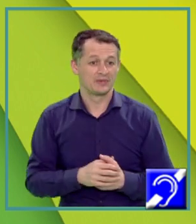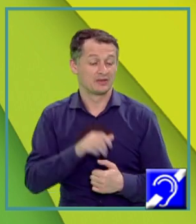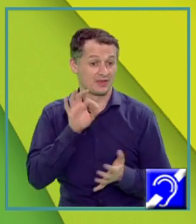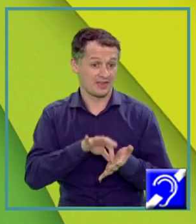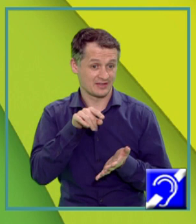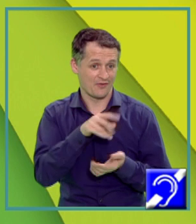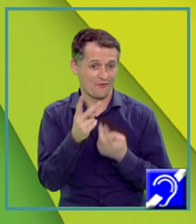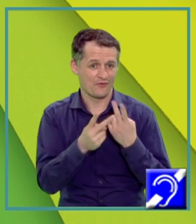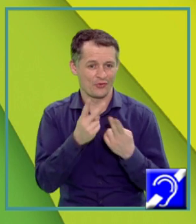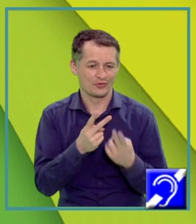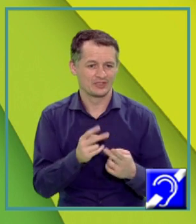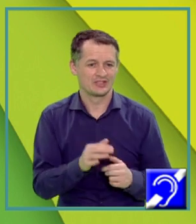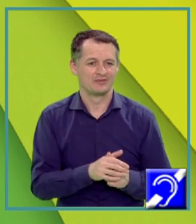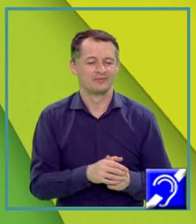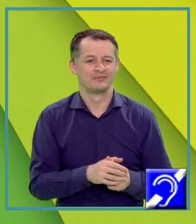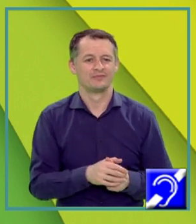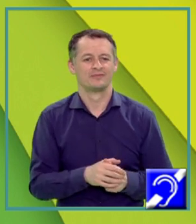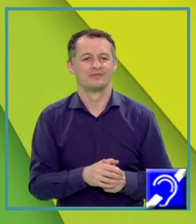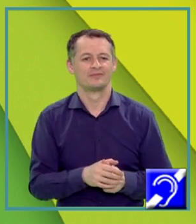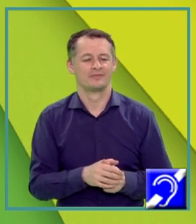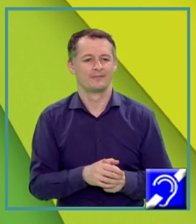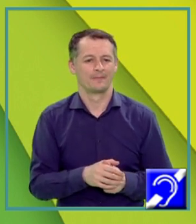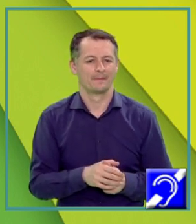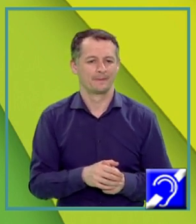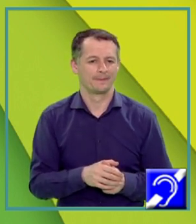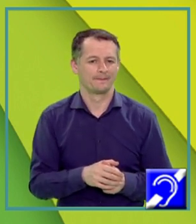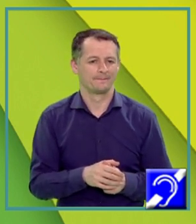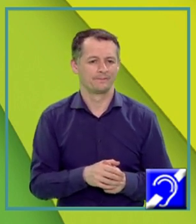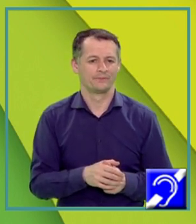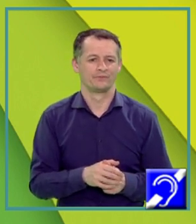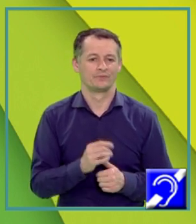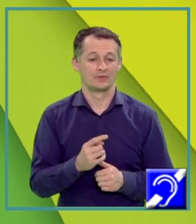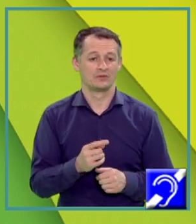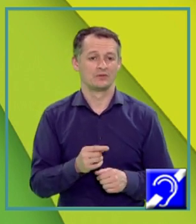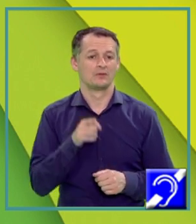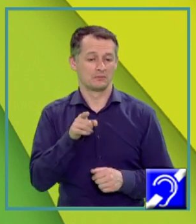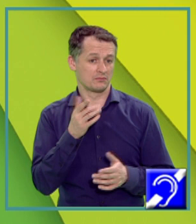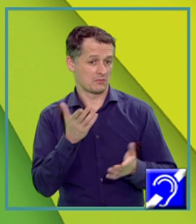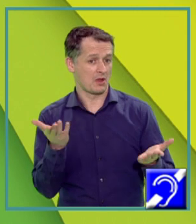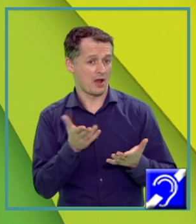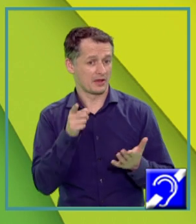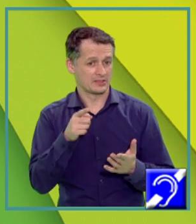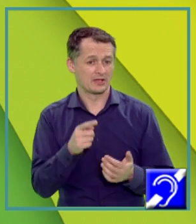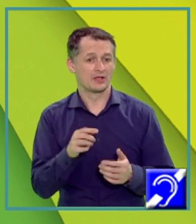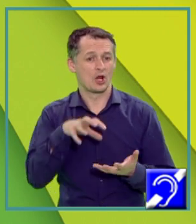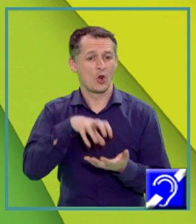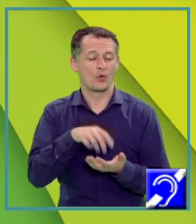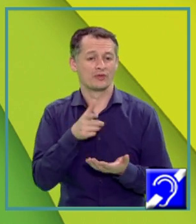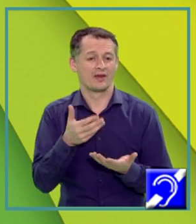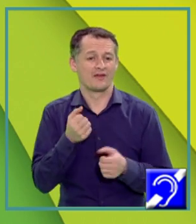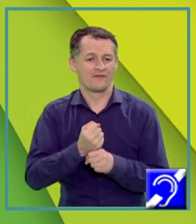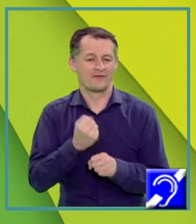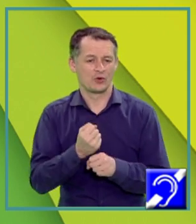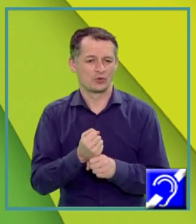folosi indicele de refracție absolut Valoarea indicelui de refracție absolut al mediului din care este